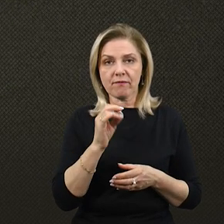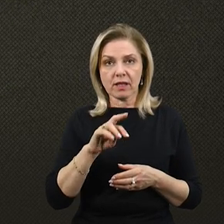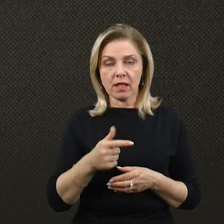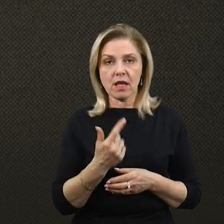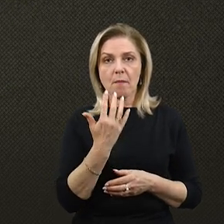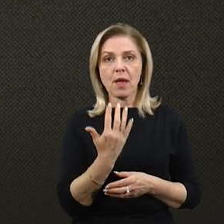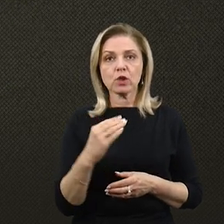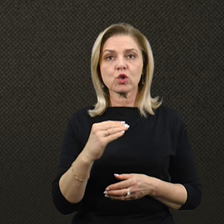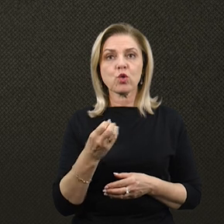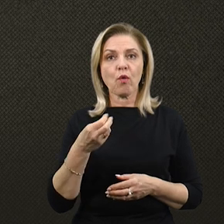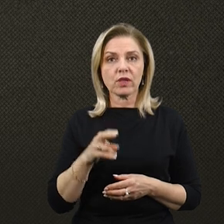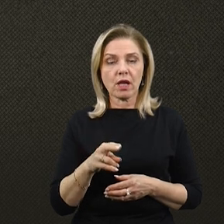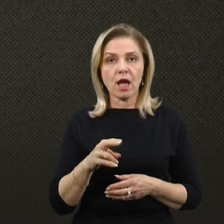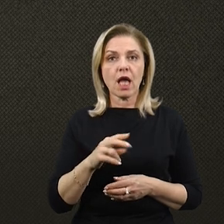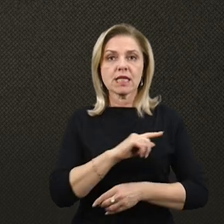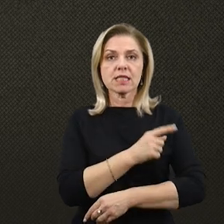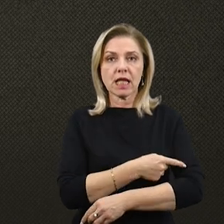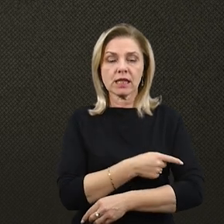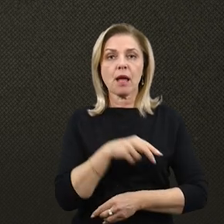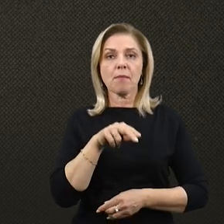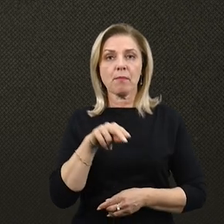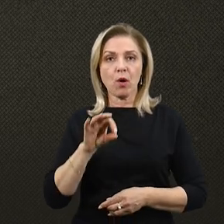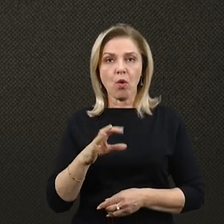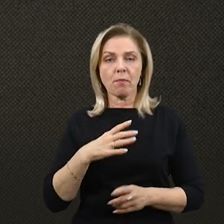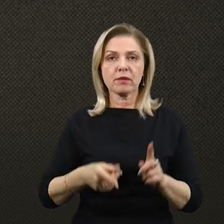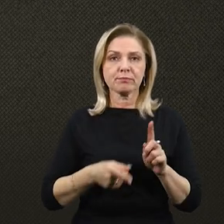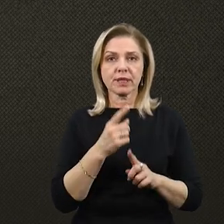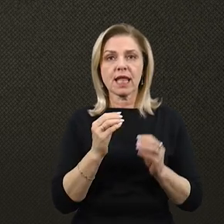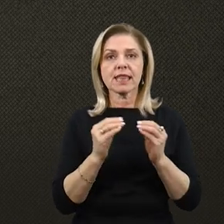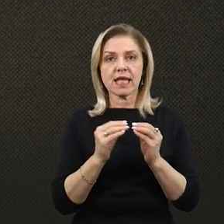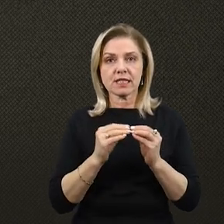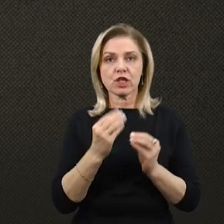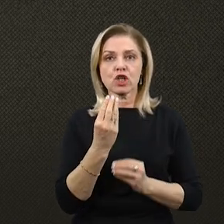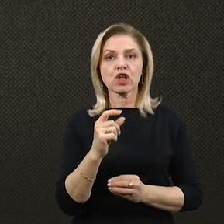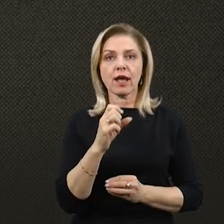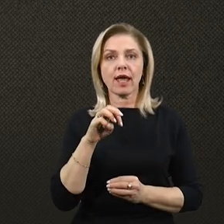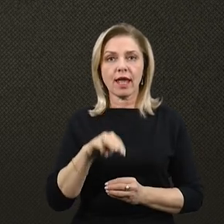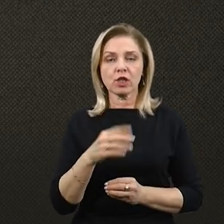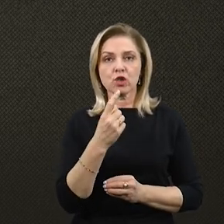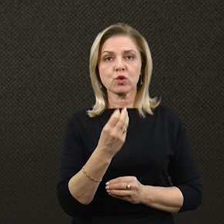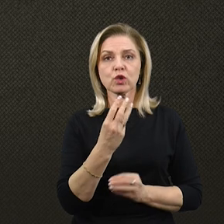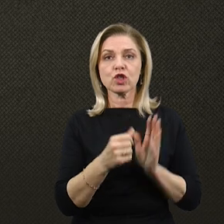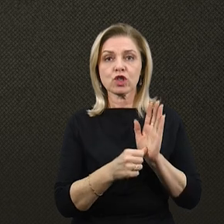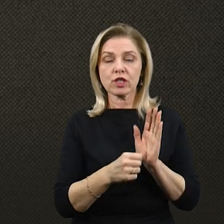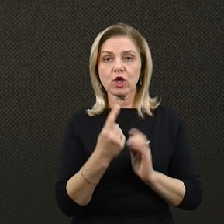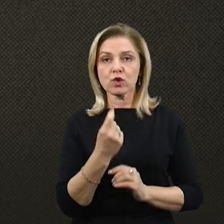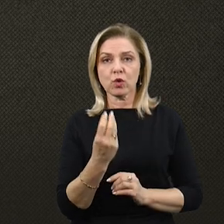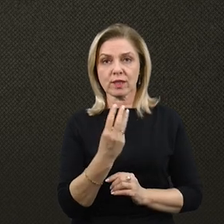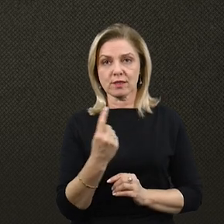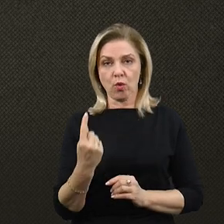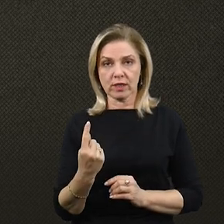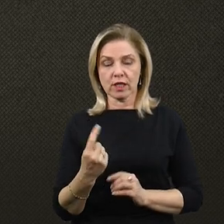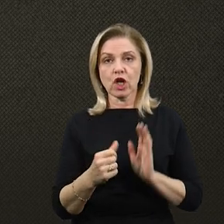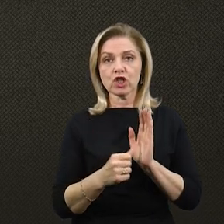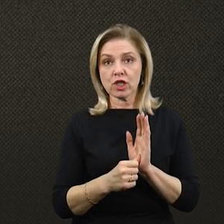Миколаївщини сили протиповітряної оборони збили 10 ударних безпілотників «Шахет-136-131». А о 6.59